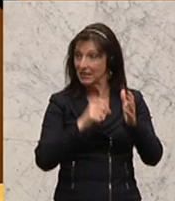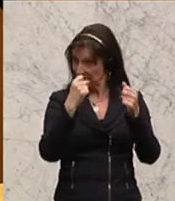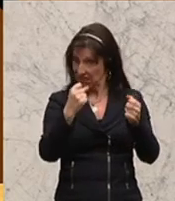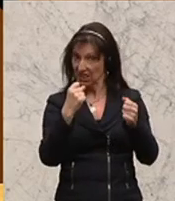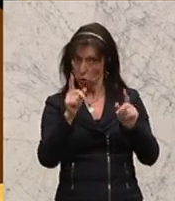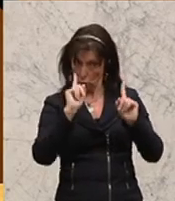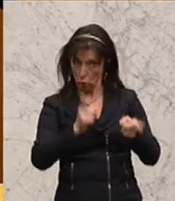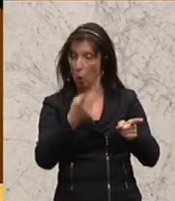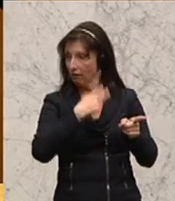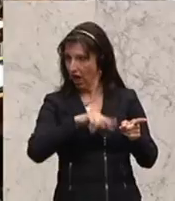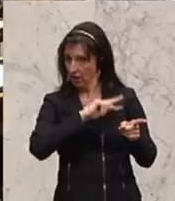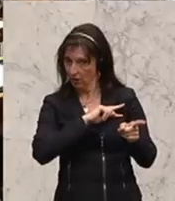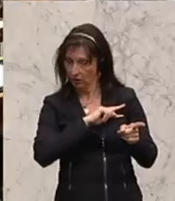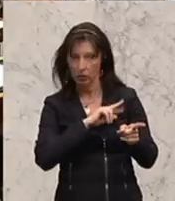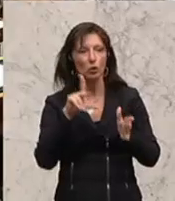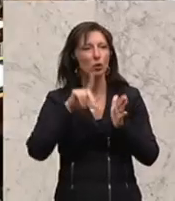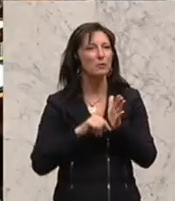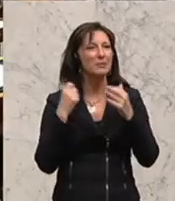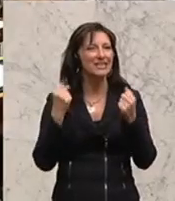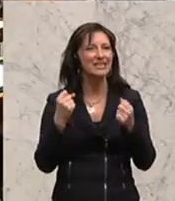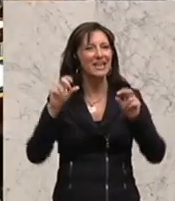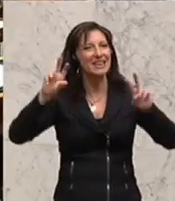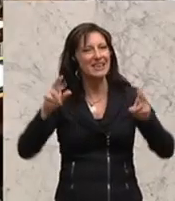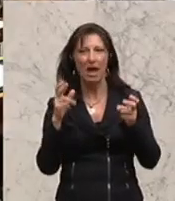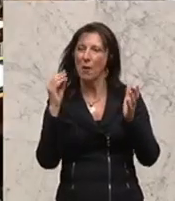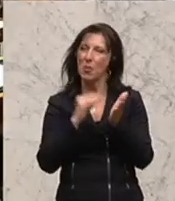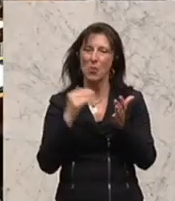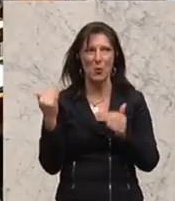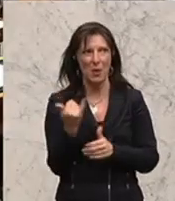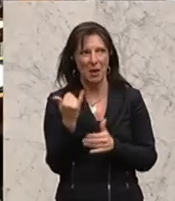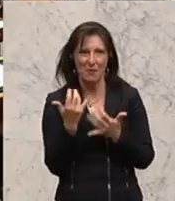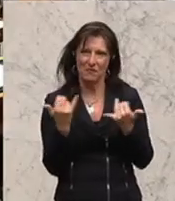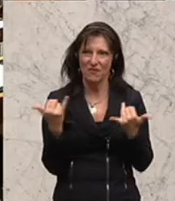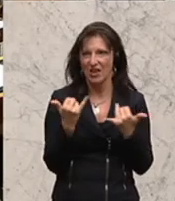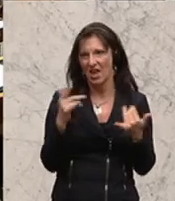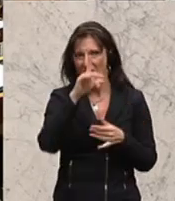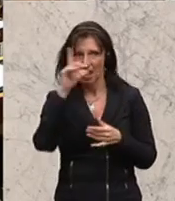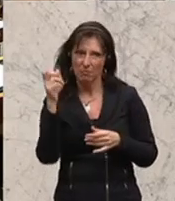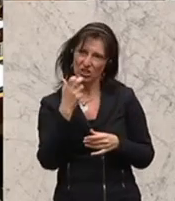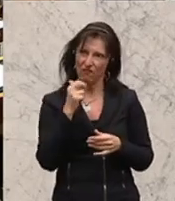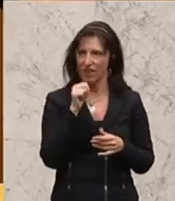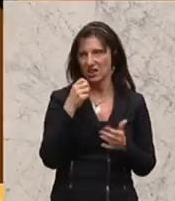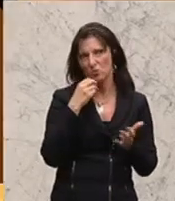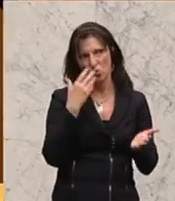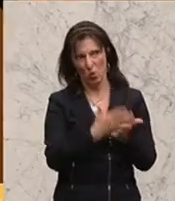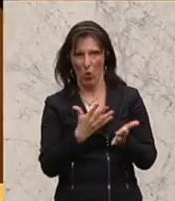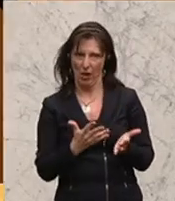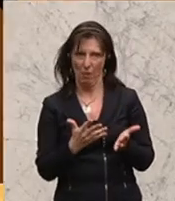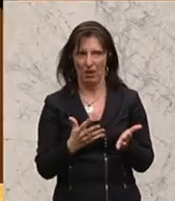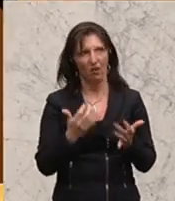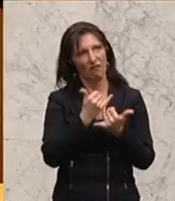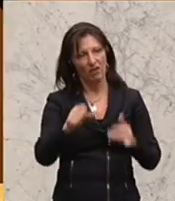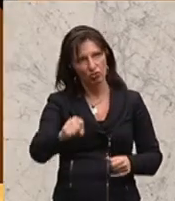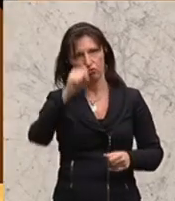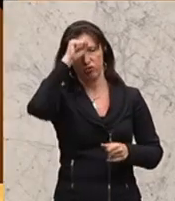zuständig sind. Und weil die Mindestsicherung bei uns auch immer ein Thema ist, wo Menschen das Gefühl haben, sie sind stigmatisiert und sie haben Angst, darum anzusuchen. Und in